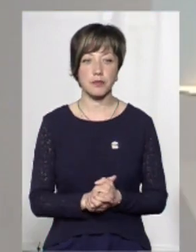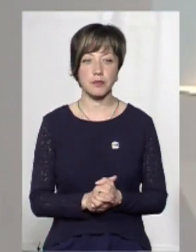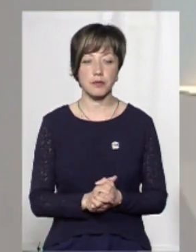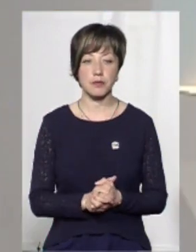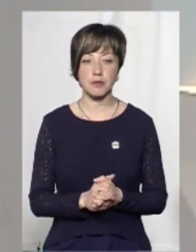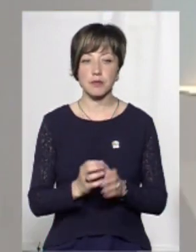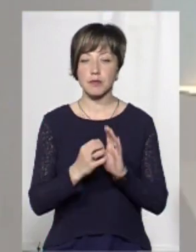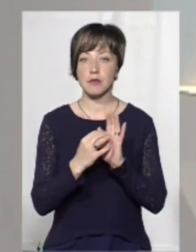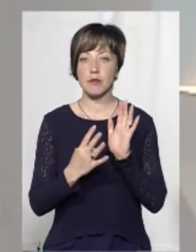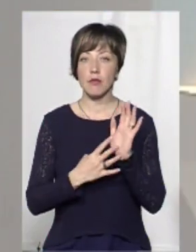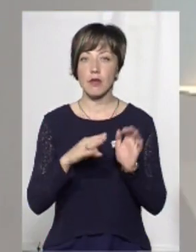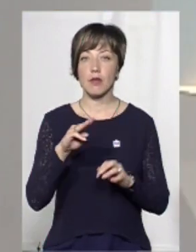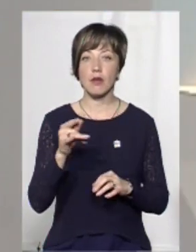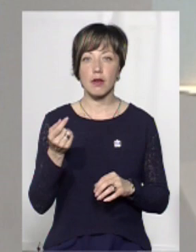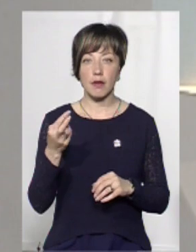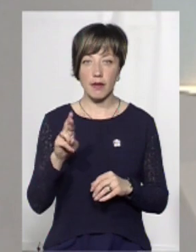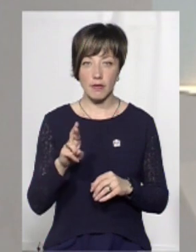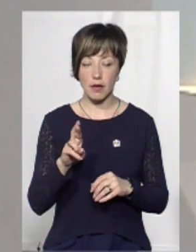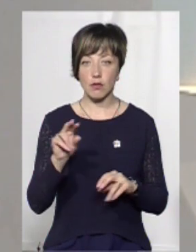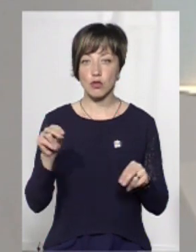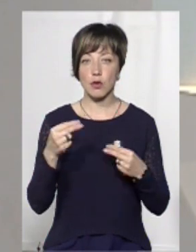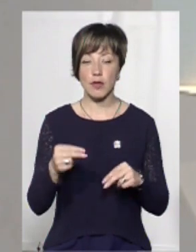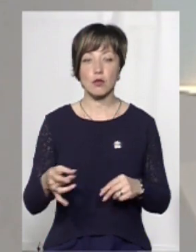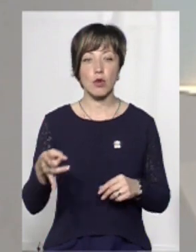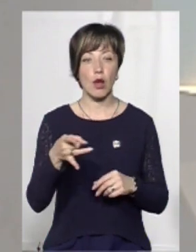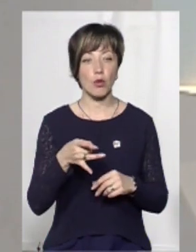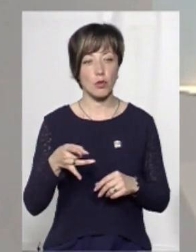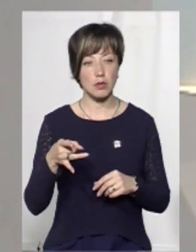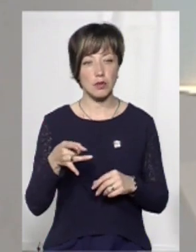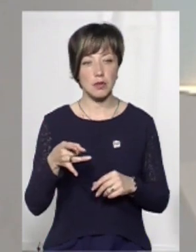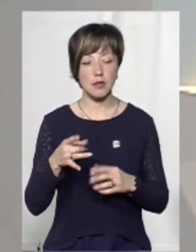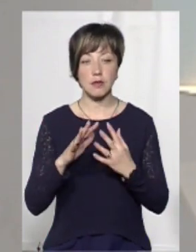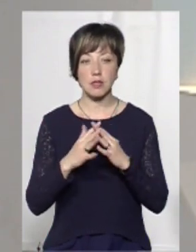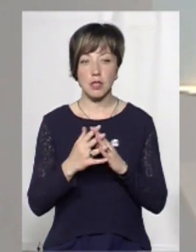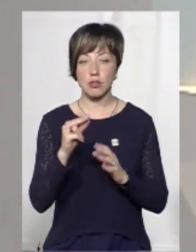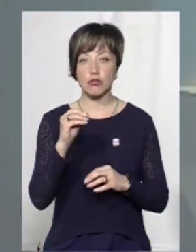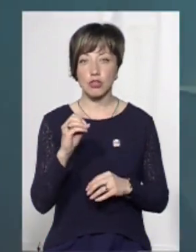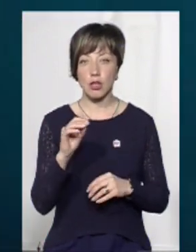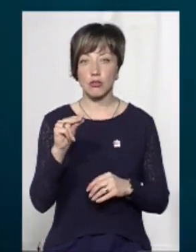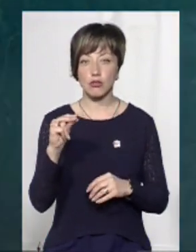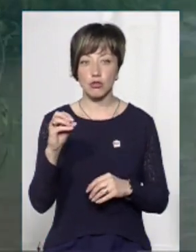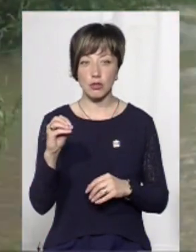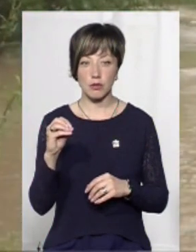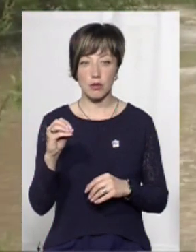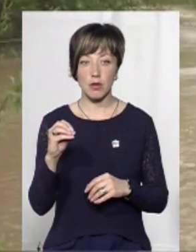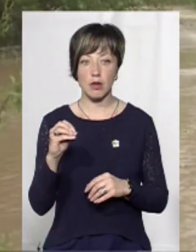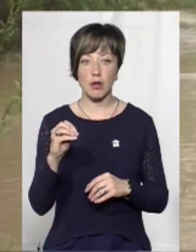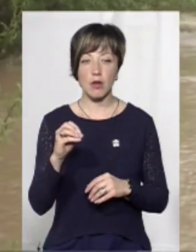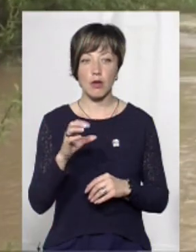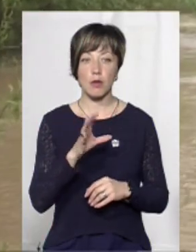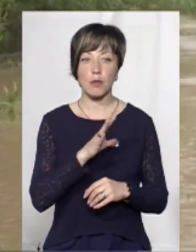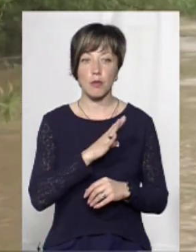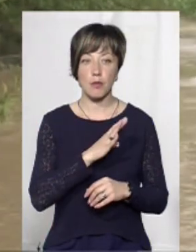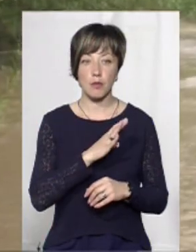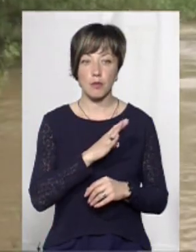19 травня у Чемеровецькому районі, у селі Черча, проходили